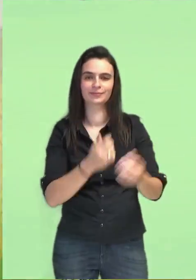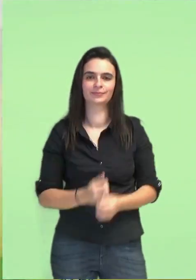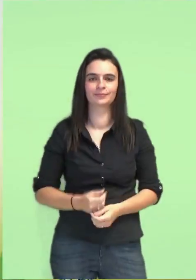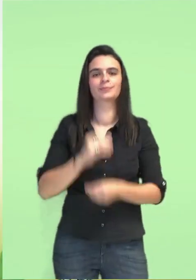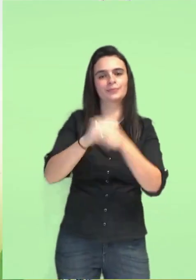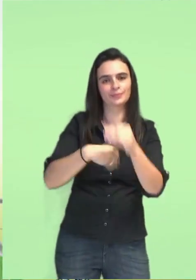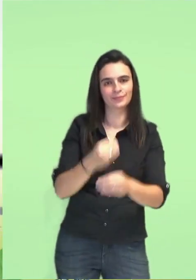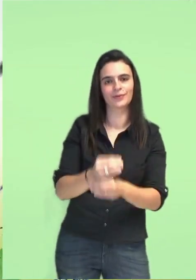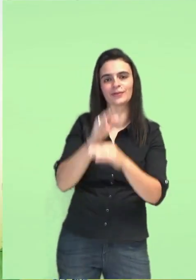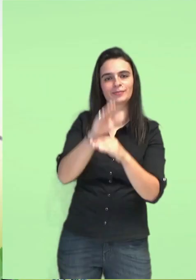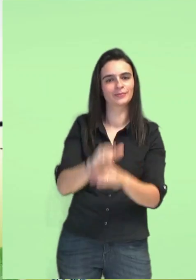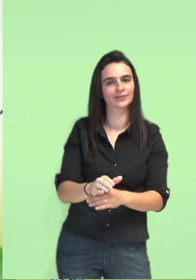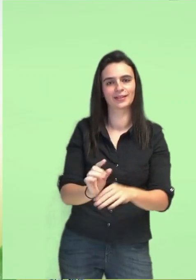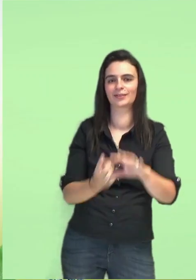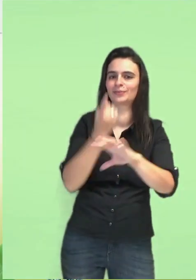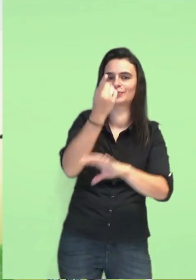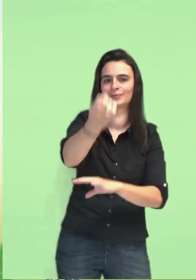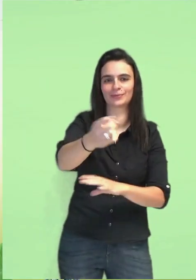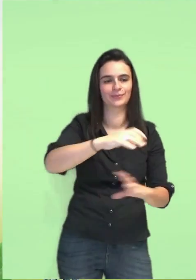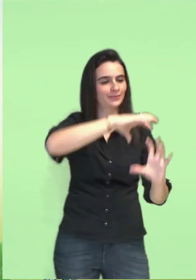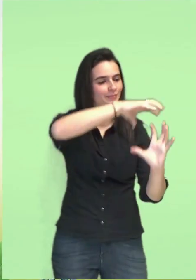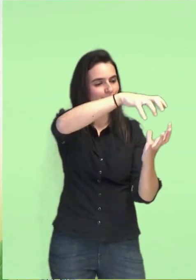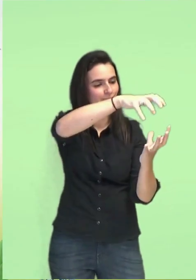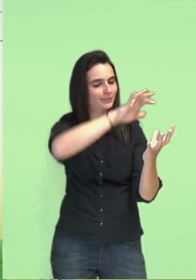beau Écolo Jamais trop